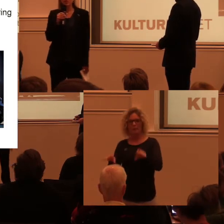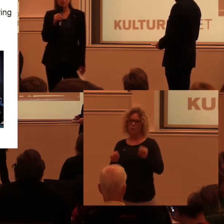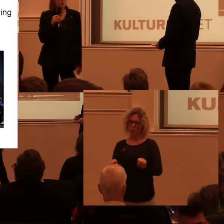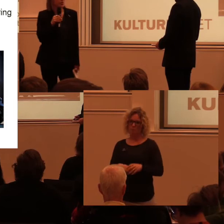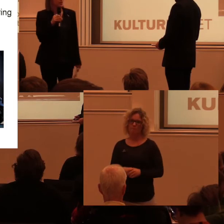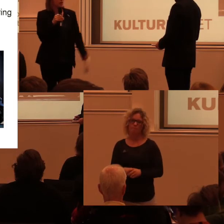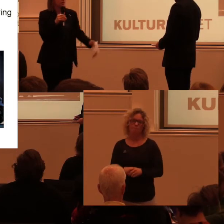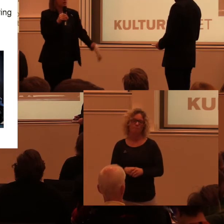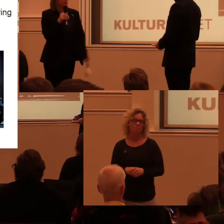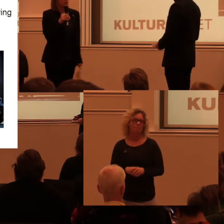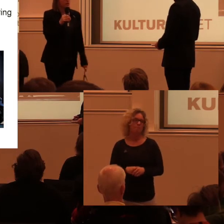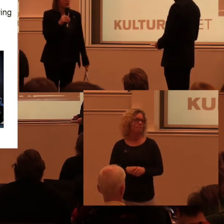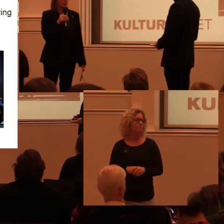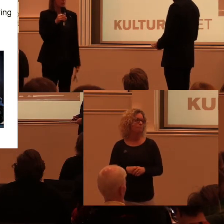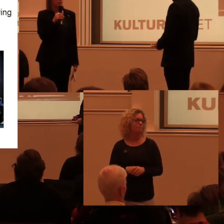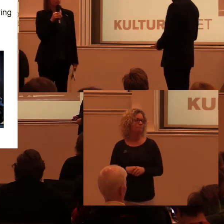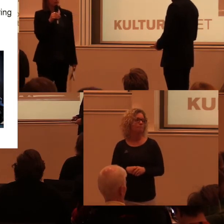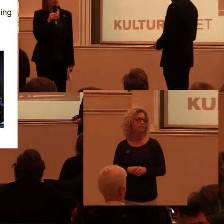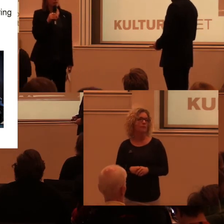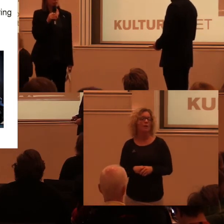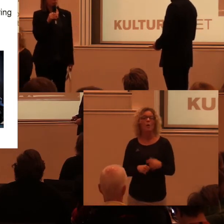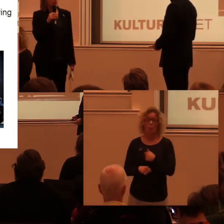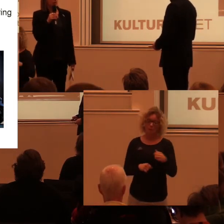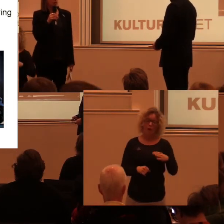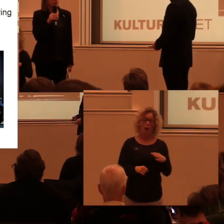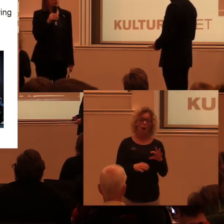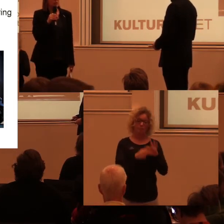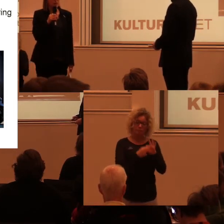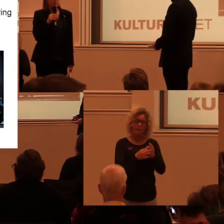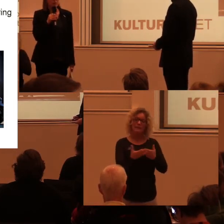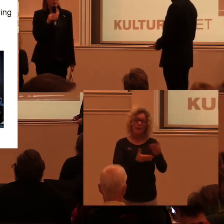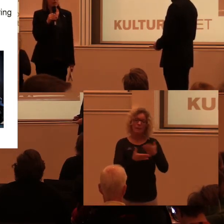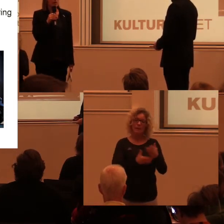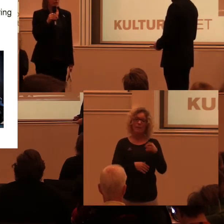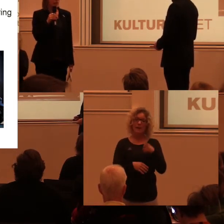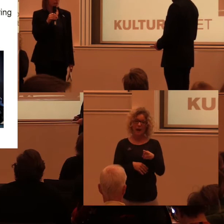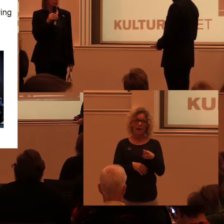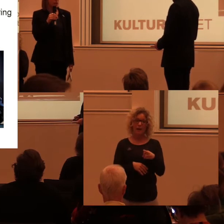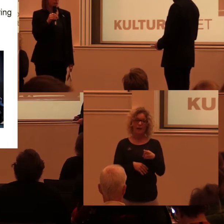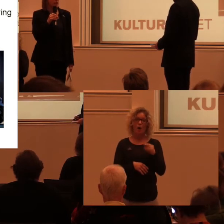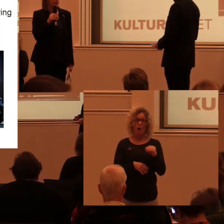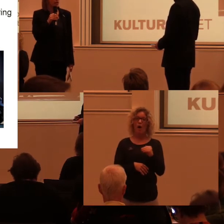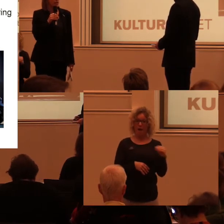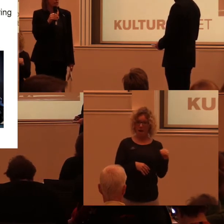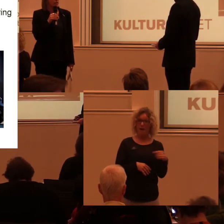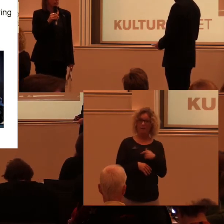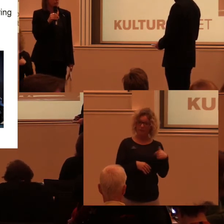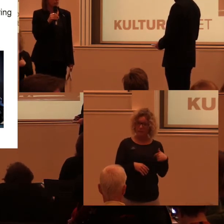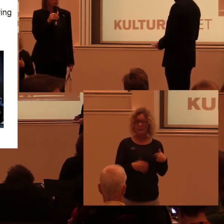Vi har också ett nära samarbete med Riksantikvarieämbetet. Vi samarbetar ju bland annat kring